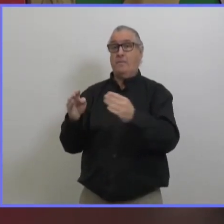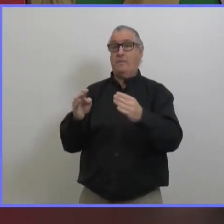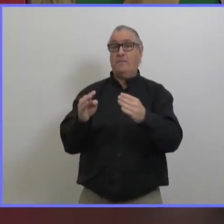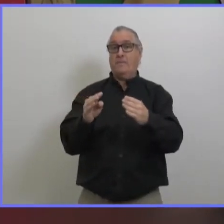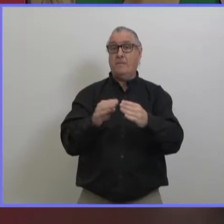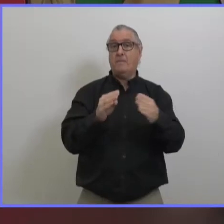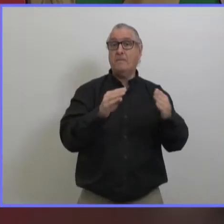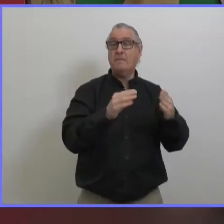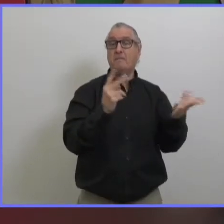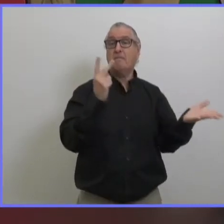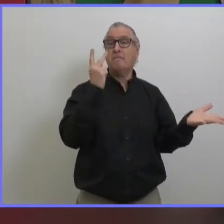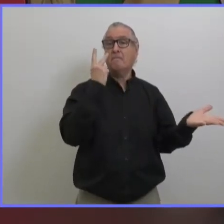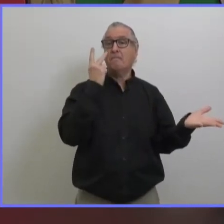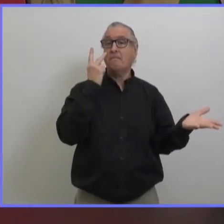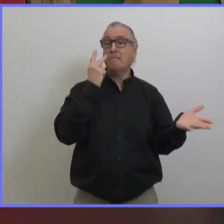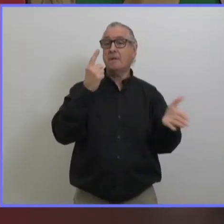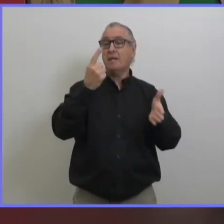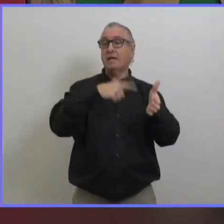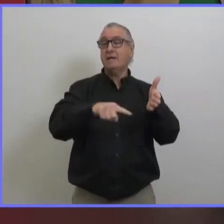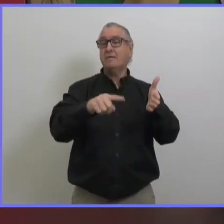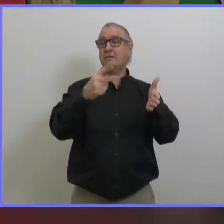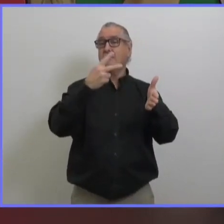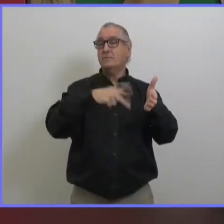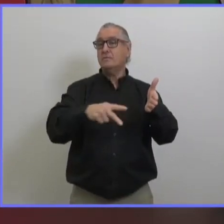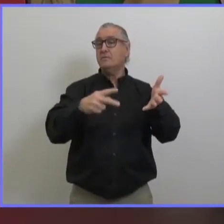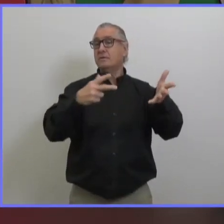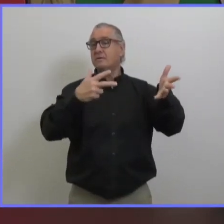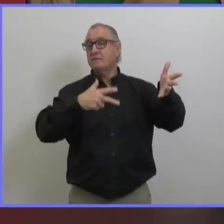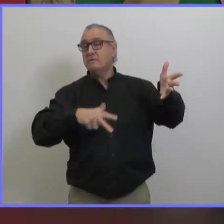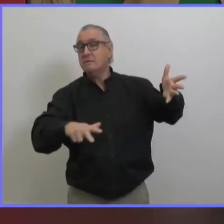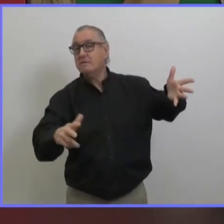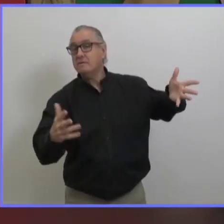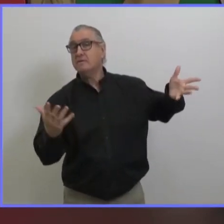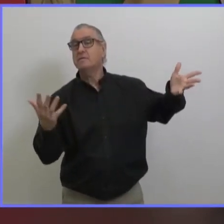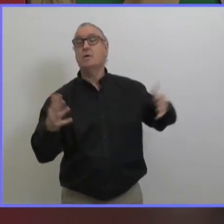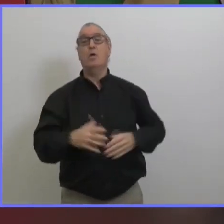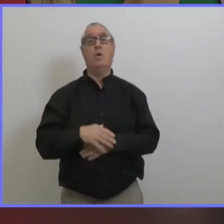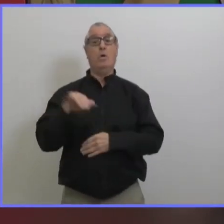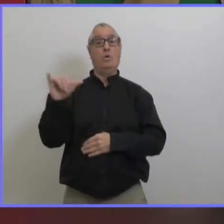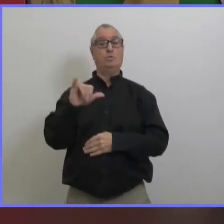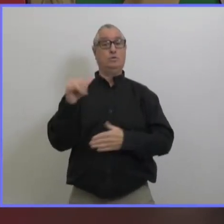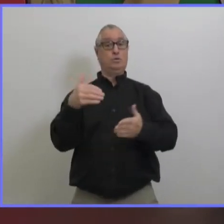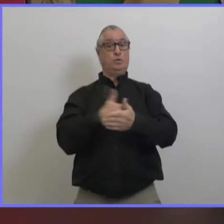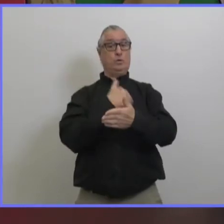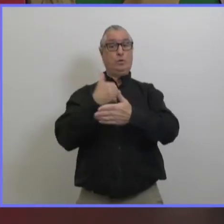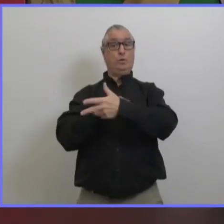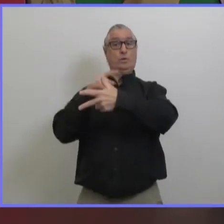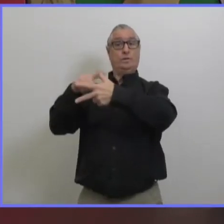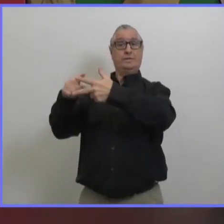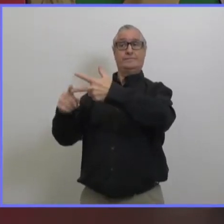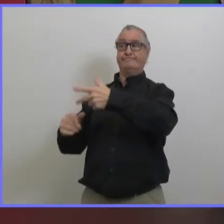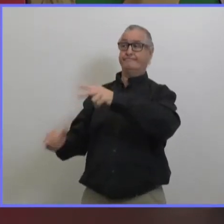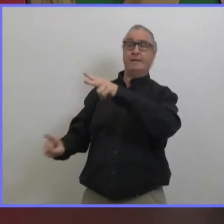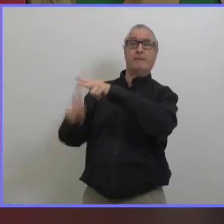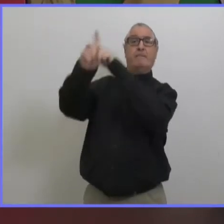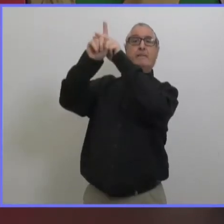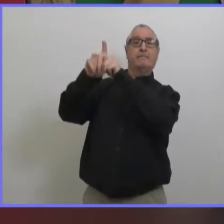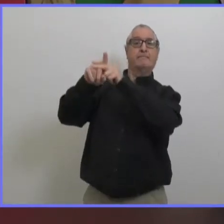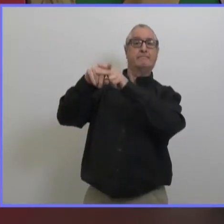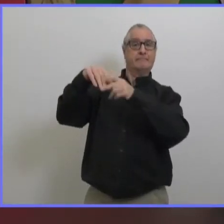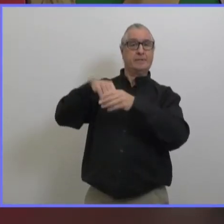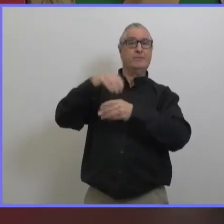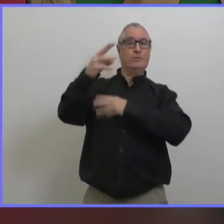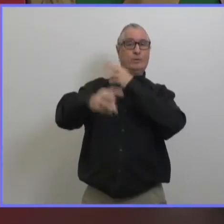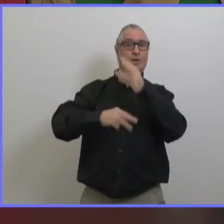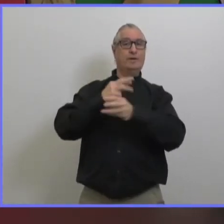tandis que en novembre on était à la limite du pire des scénarios finalement et donc nous